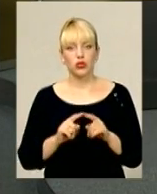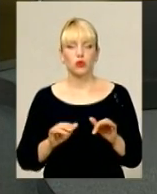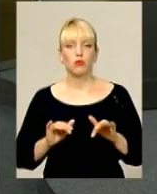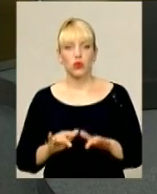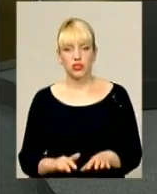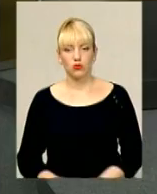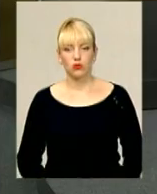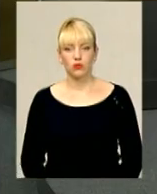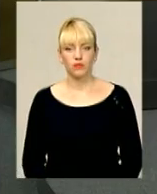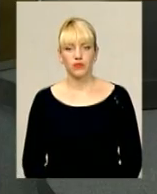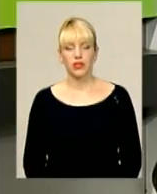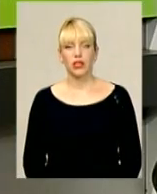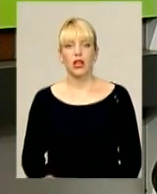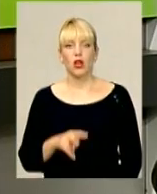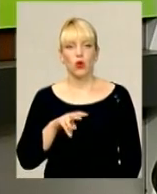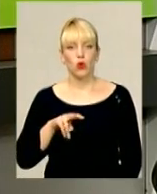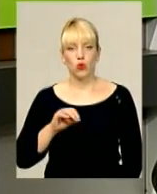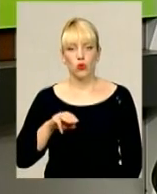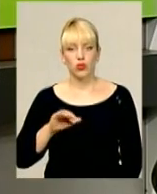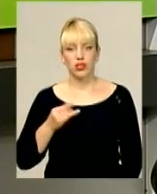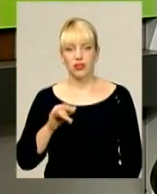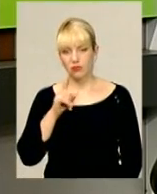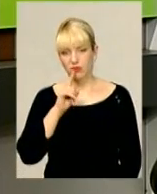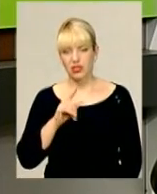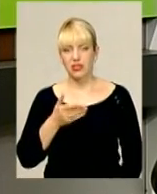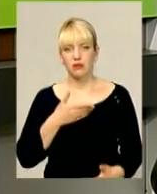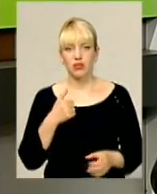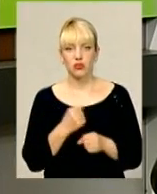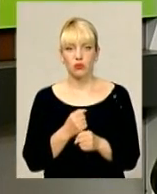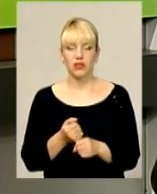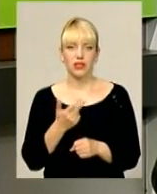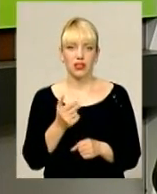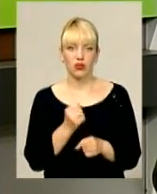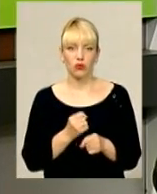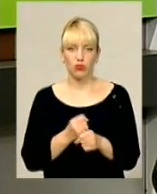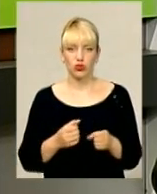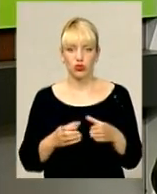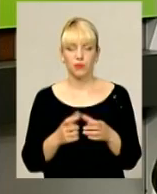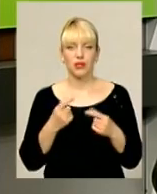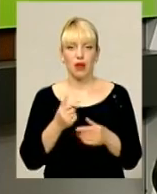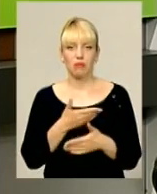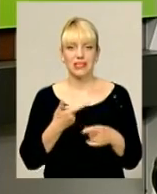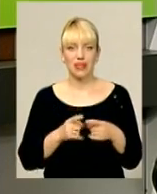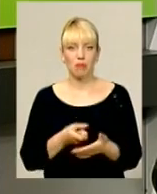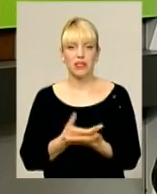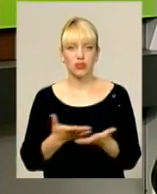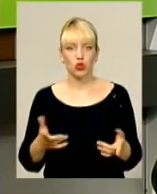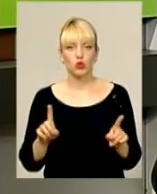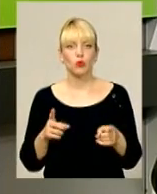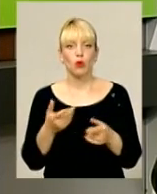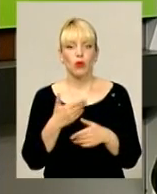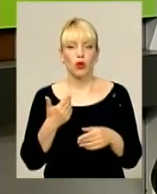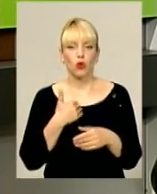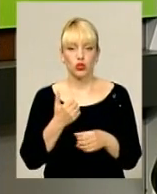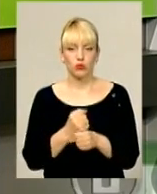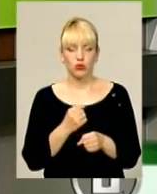десь ще в лютому місяці. Ми зробили декілька робочих груп, де ми презентували, чому ми хочемо це зробити, що ми зараз